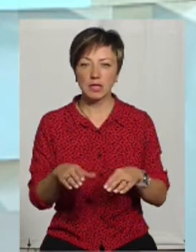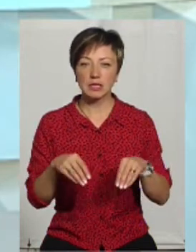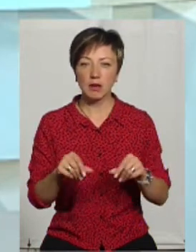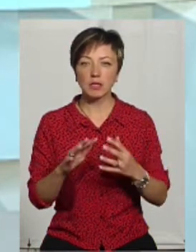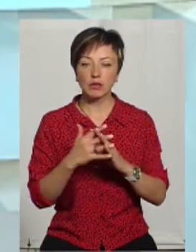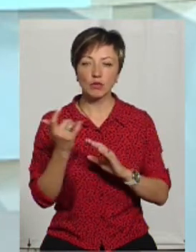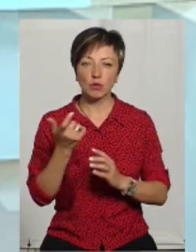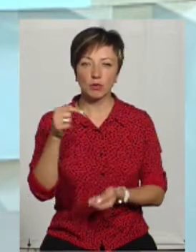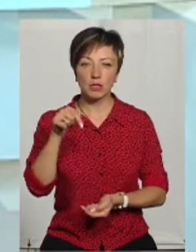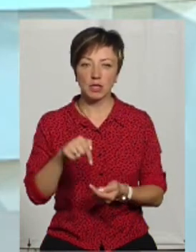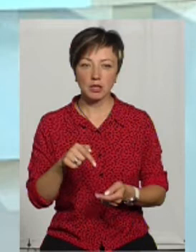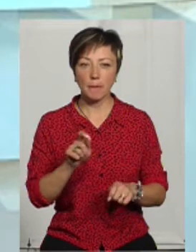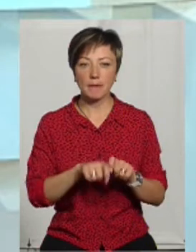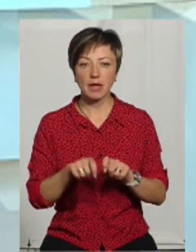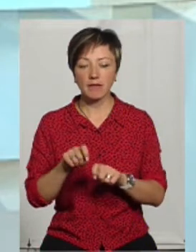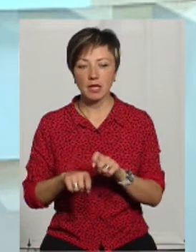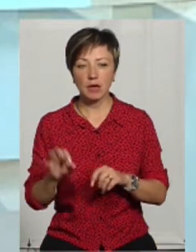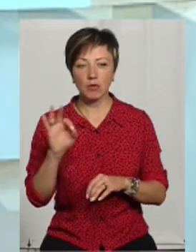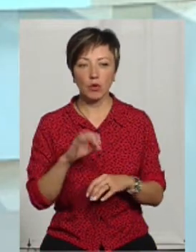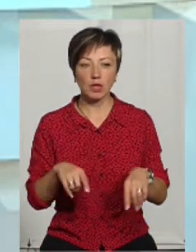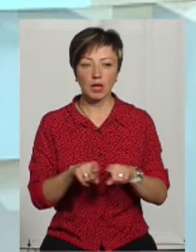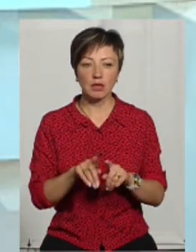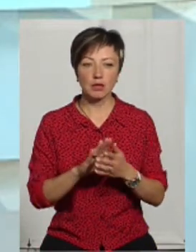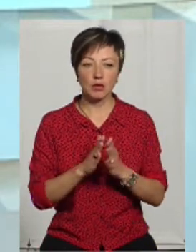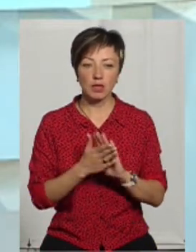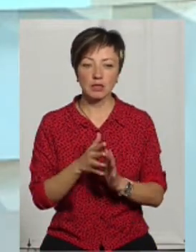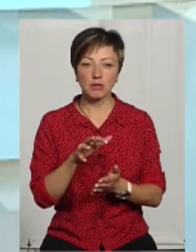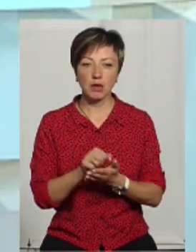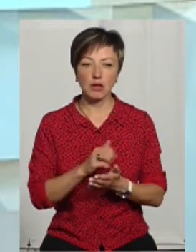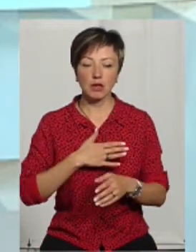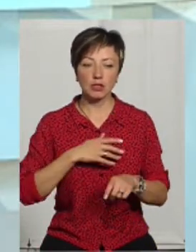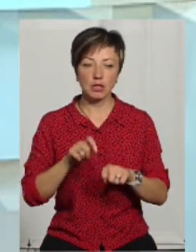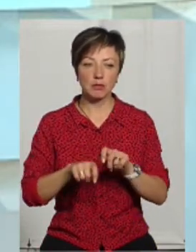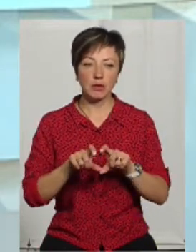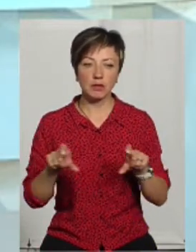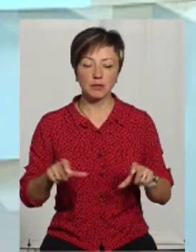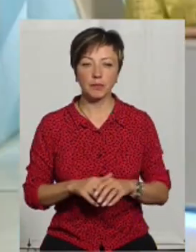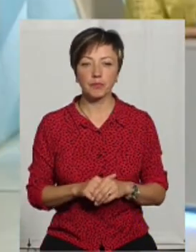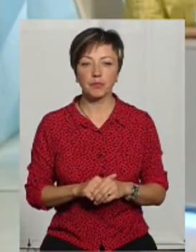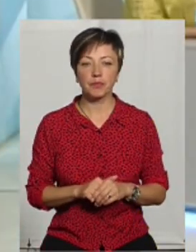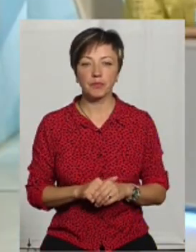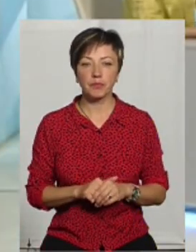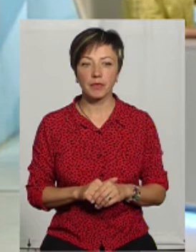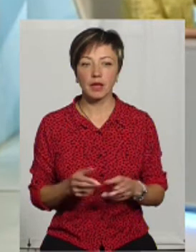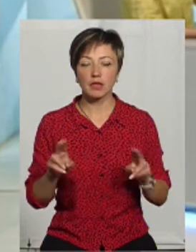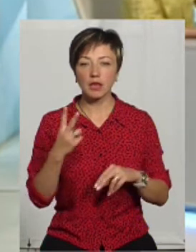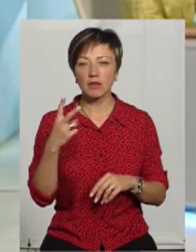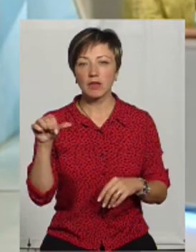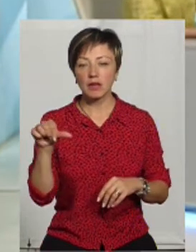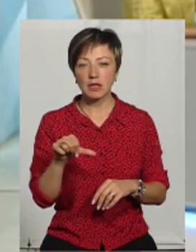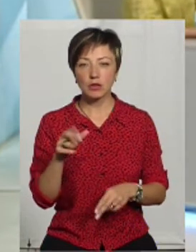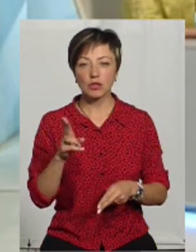сільськогосподарського призначення. Перевірка щодо таких ситуацій – це займається наша інспекція. Все зрозуміло. Лишається дві